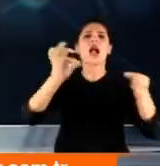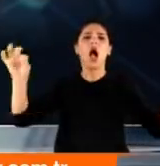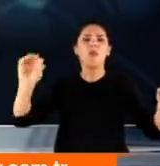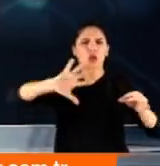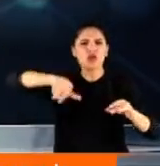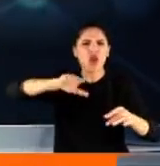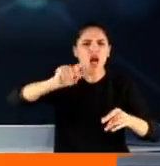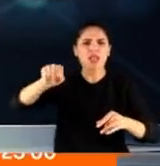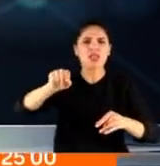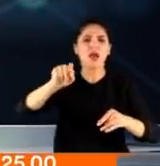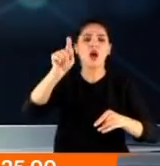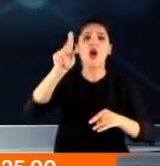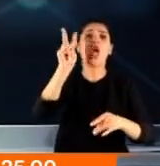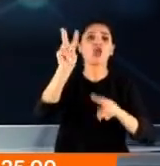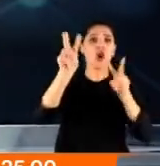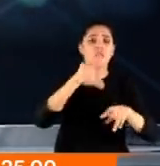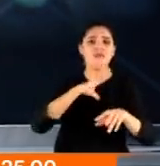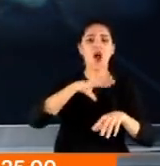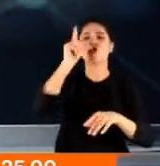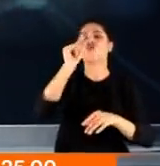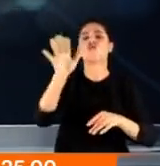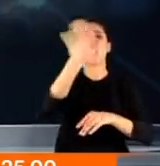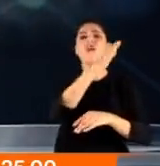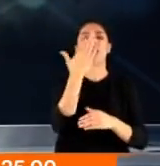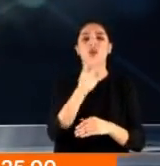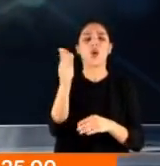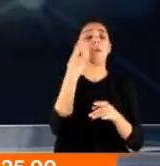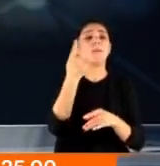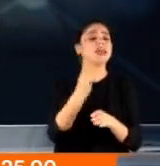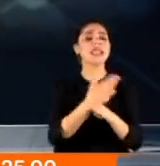Gören olmadı mı? Oldu tabii ama şüphelenen olmadı. Bakın neden?